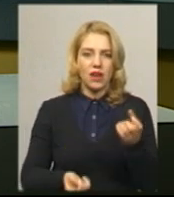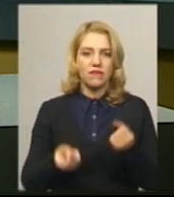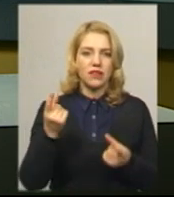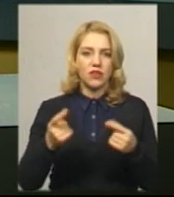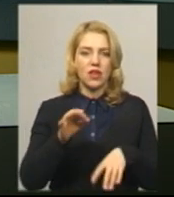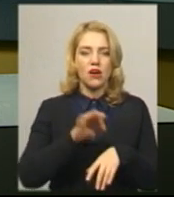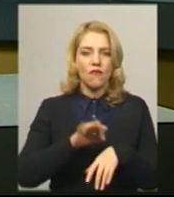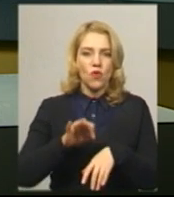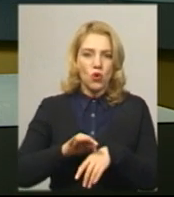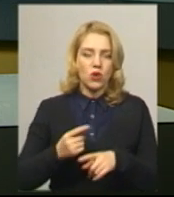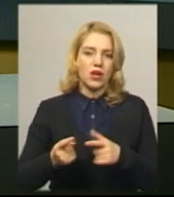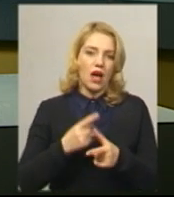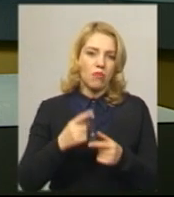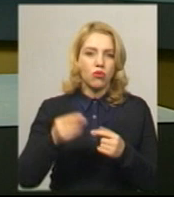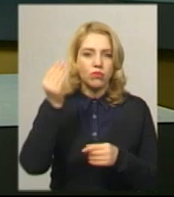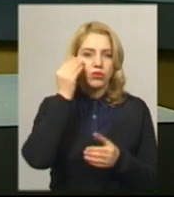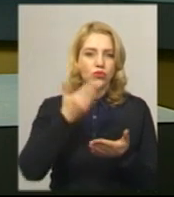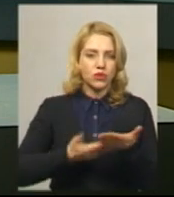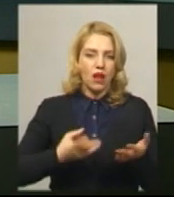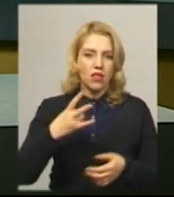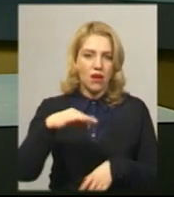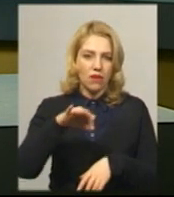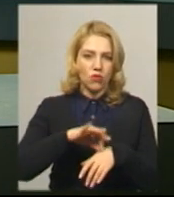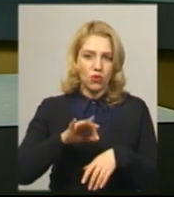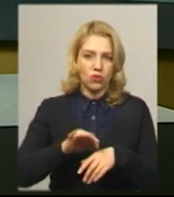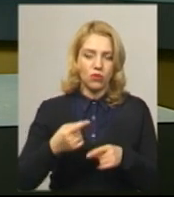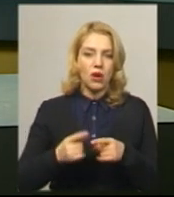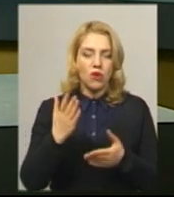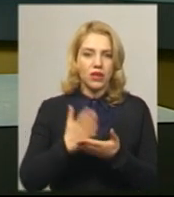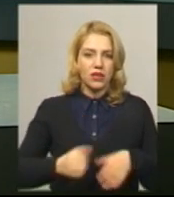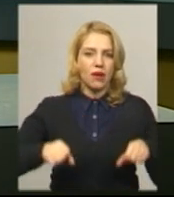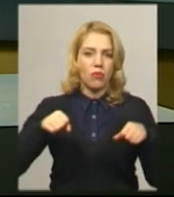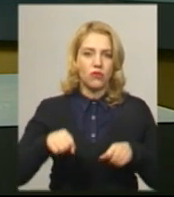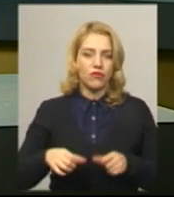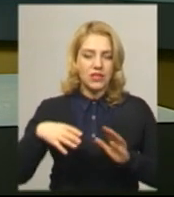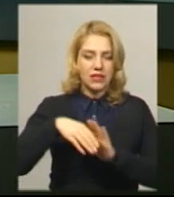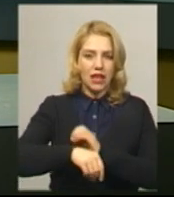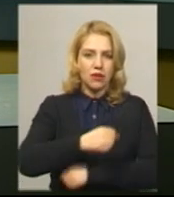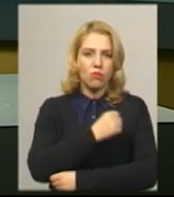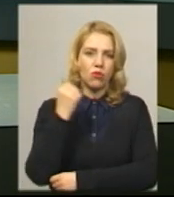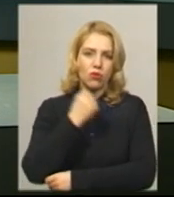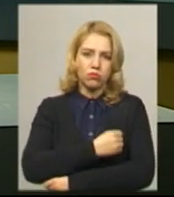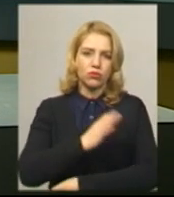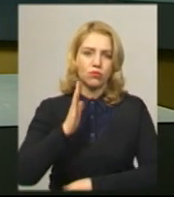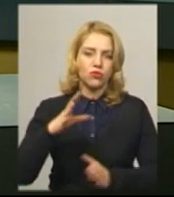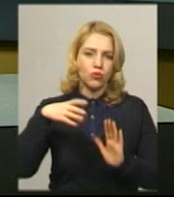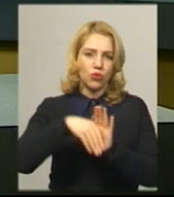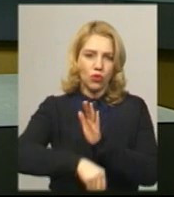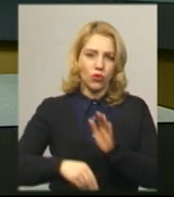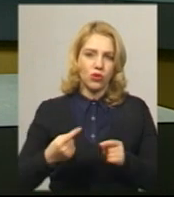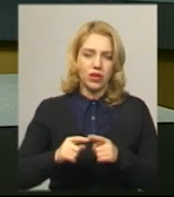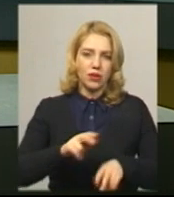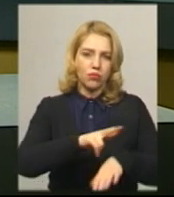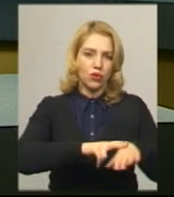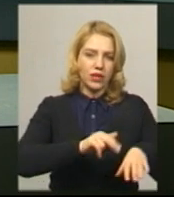хворих або підозру на хворобу. У них є порядок дій і повноваження. До складу блокпосту будуть входити представники поліції, Національної